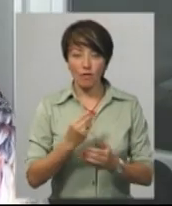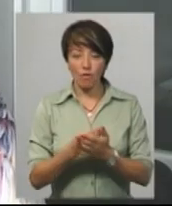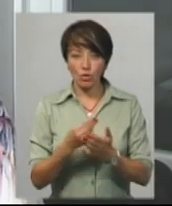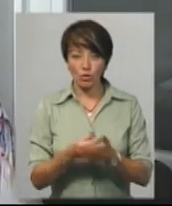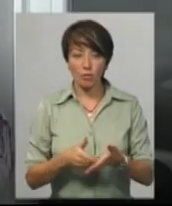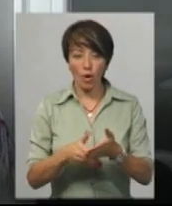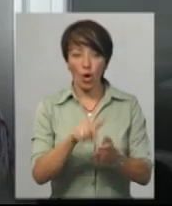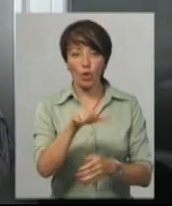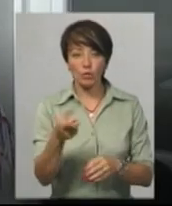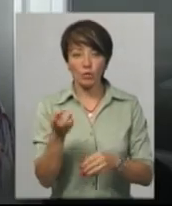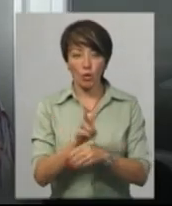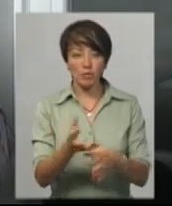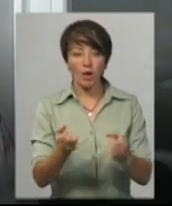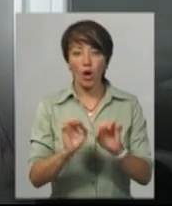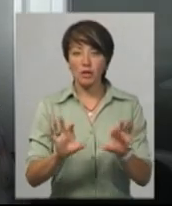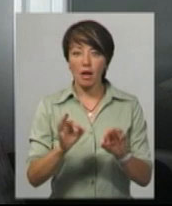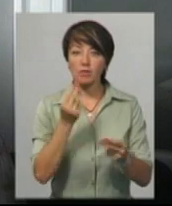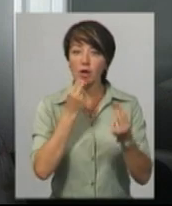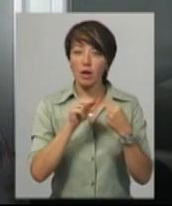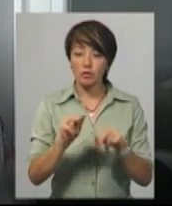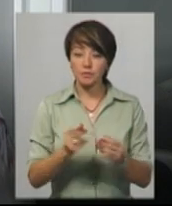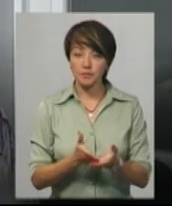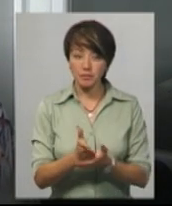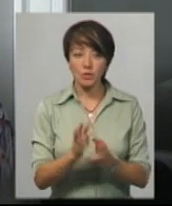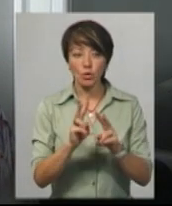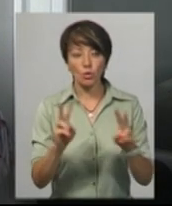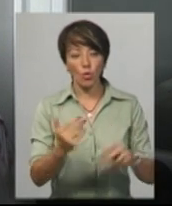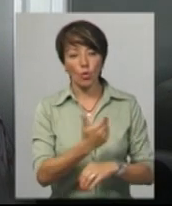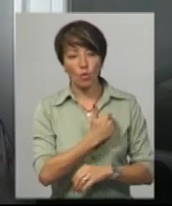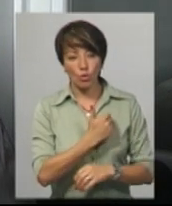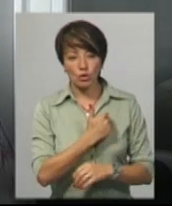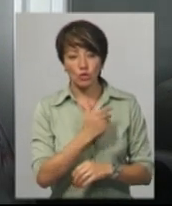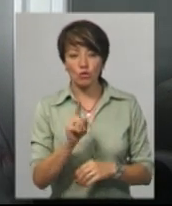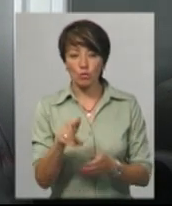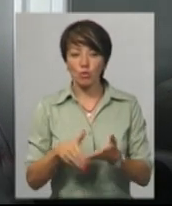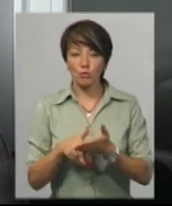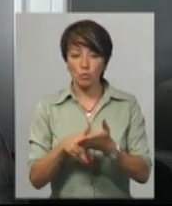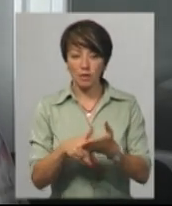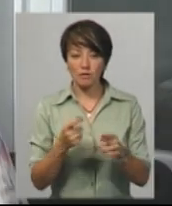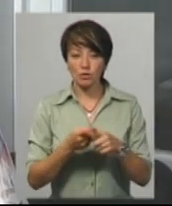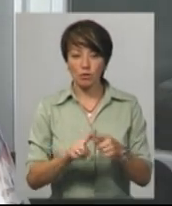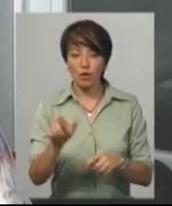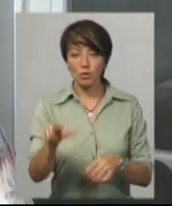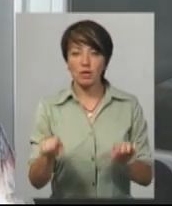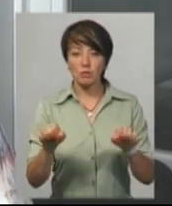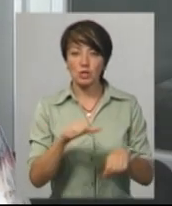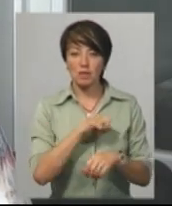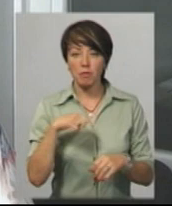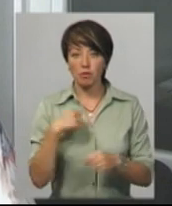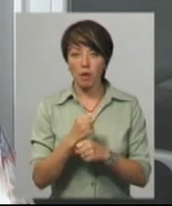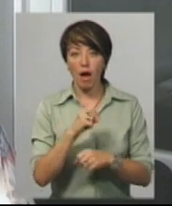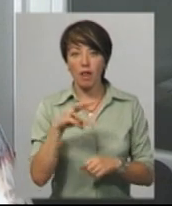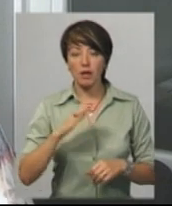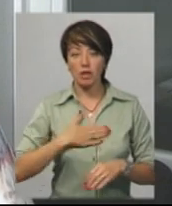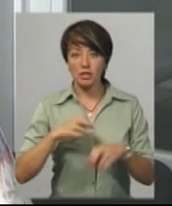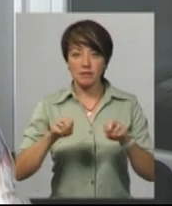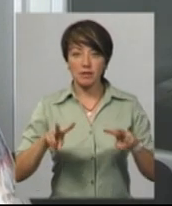підходять на прийом, розказуємо переваги вебпорталу, і хто хоче, щоб йому допомогли в цьому, бо ця людина може сама зробити, але наші